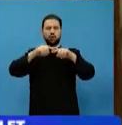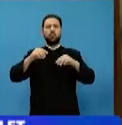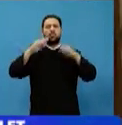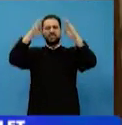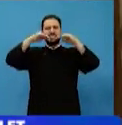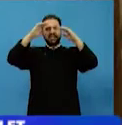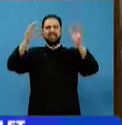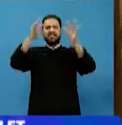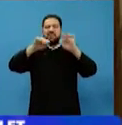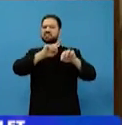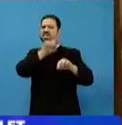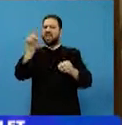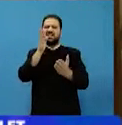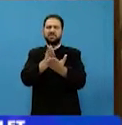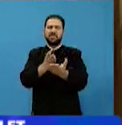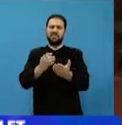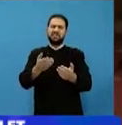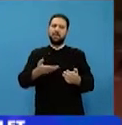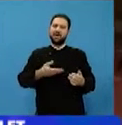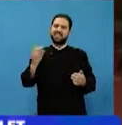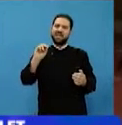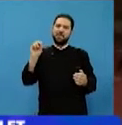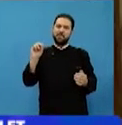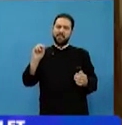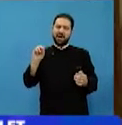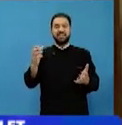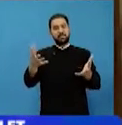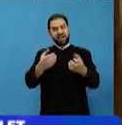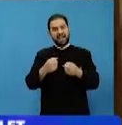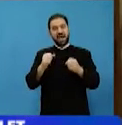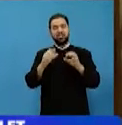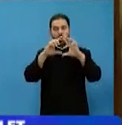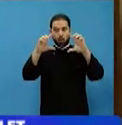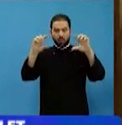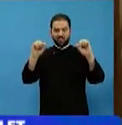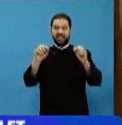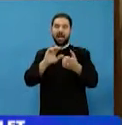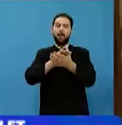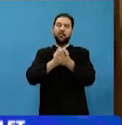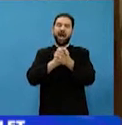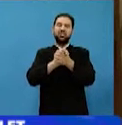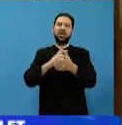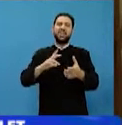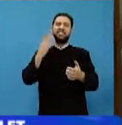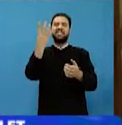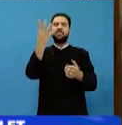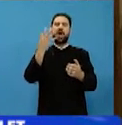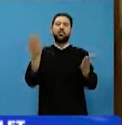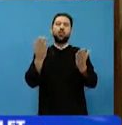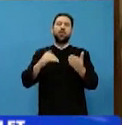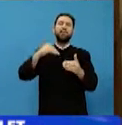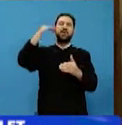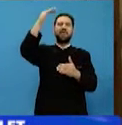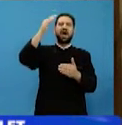Sfântul Paesia Gheoritul preia cea apoftegmă de la Sfinții Părinți că pacea este de patru ori mai mare decât